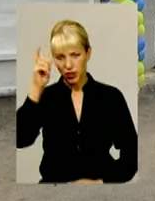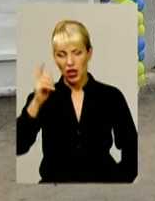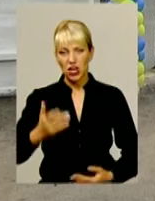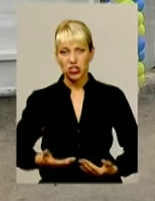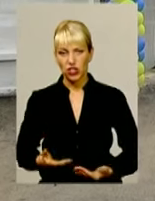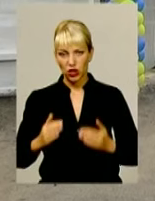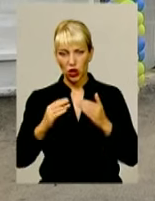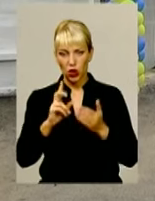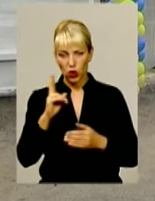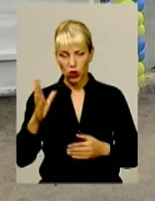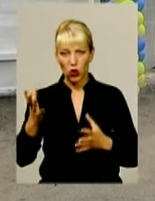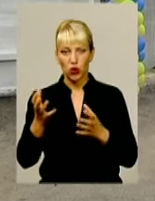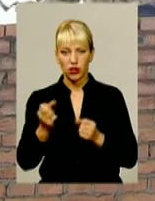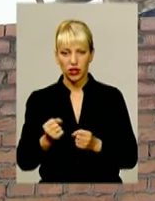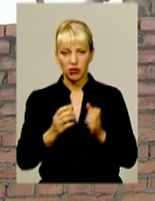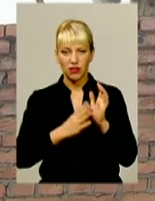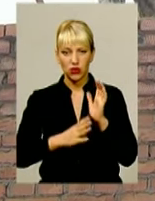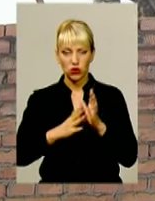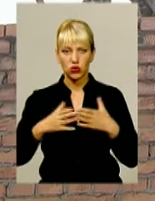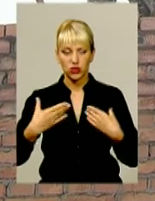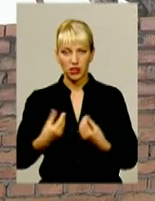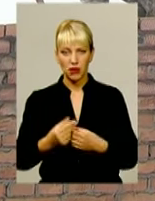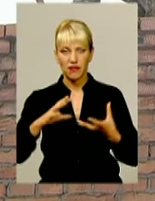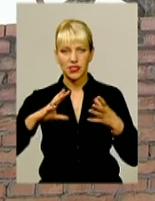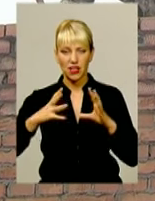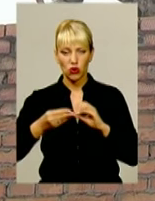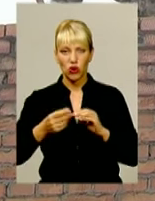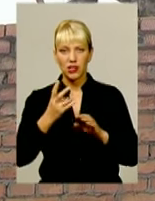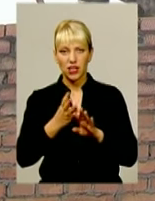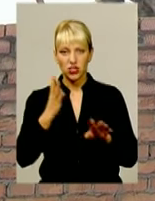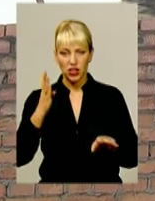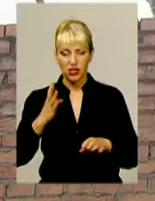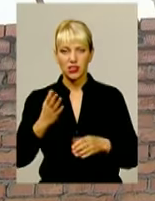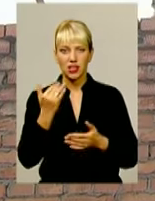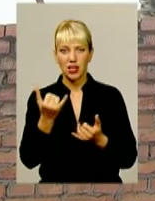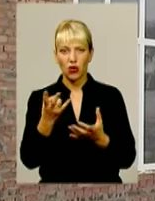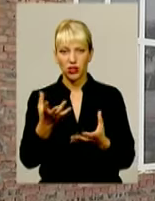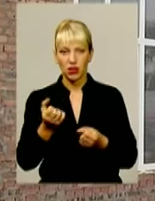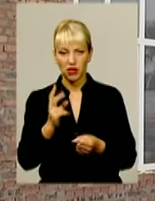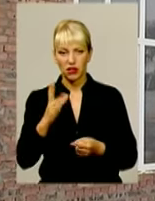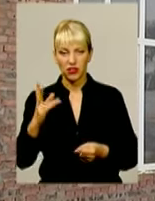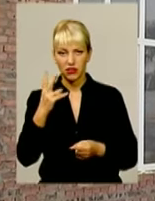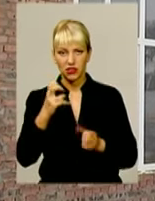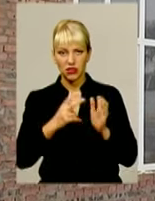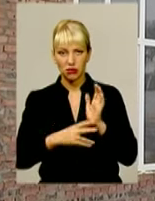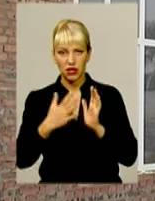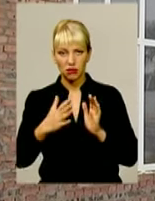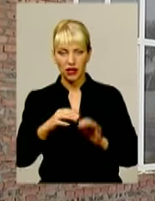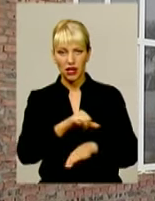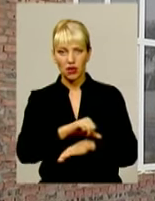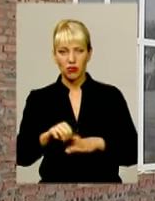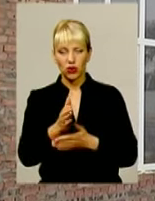сімей військовослужбовців Держприкордонслужби. Всього ж у загальній черзі на отримання квартир нині 275 прикордонників і